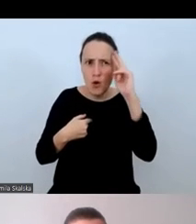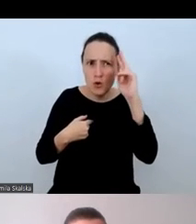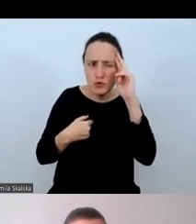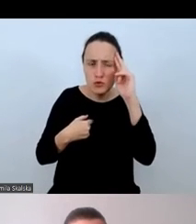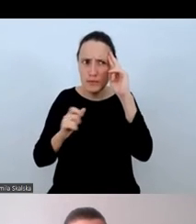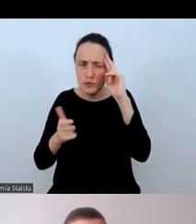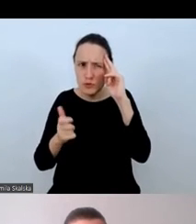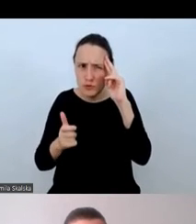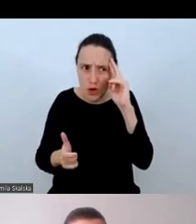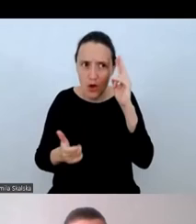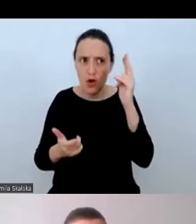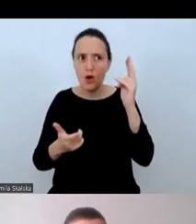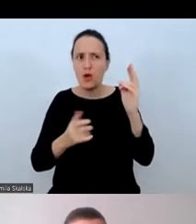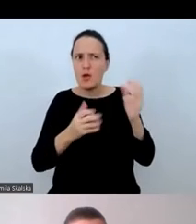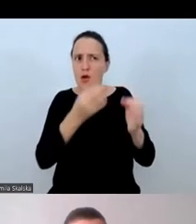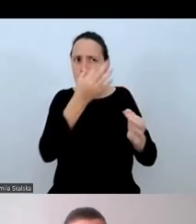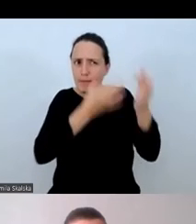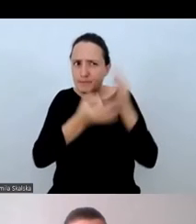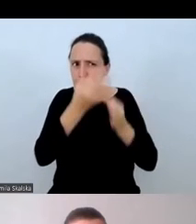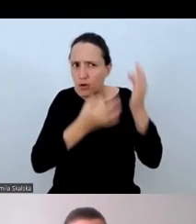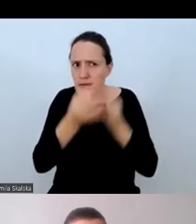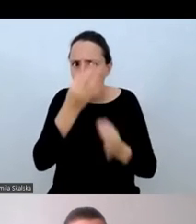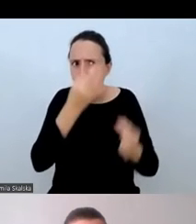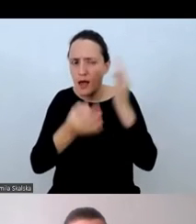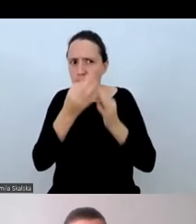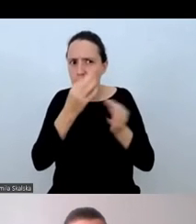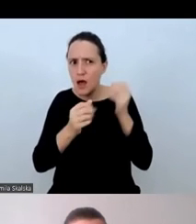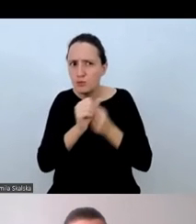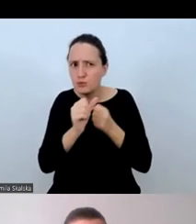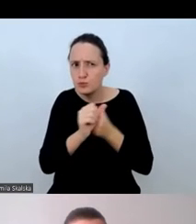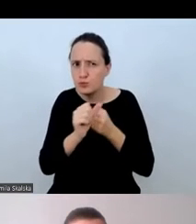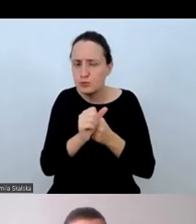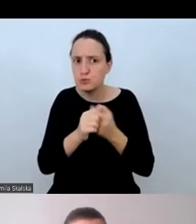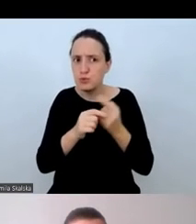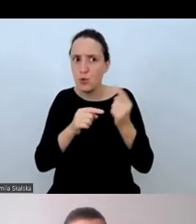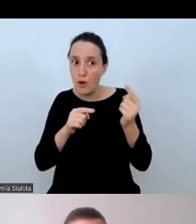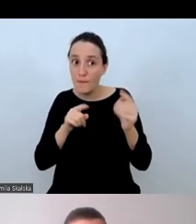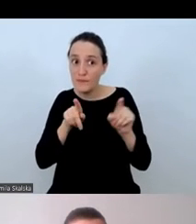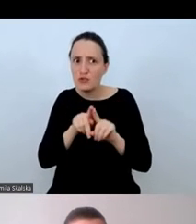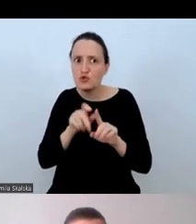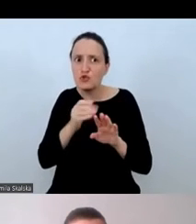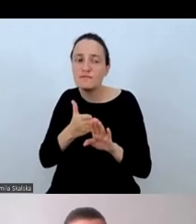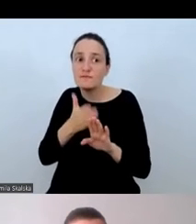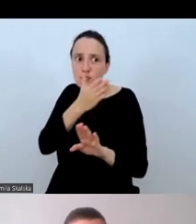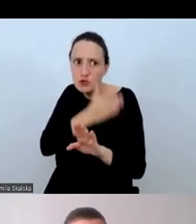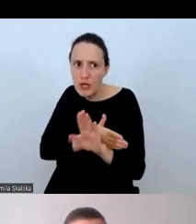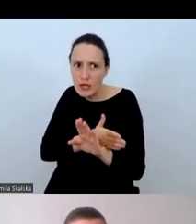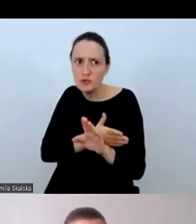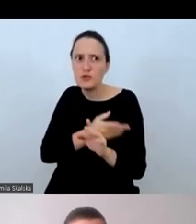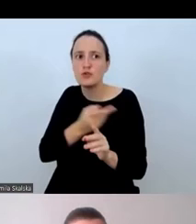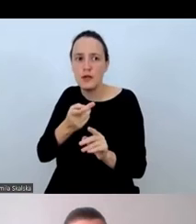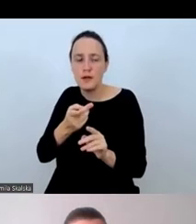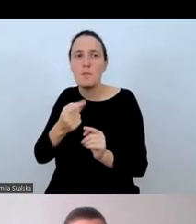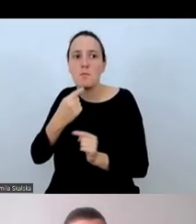relacje tych wypowiedzi do wcześniejszej wypowiedzi tłumacza.